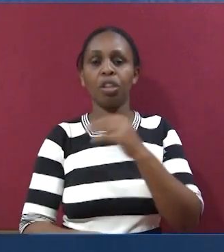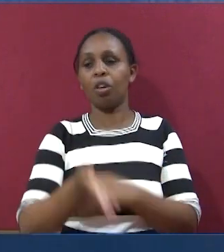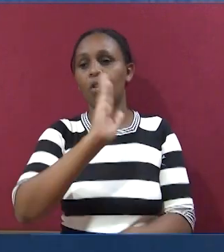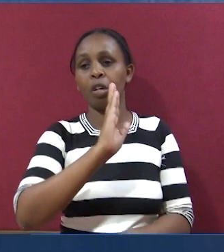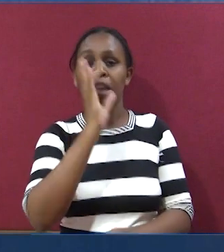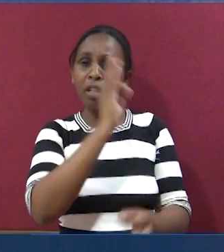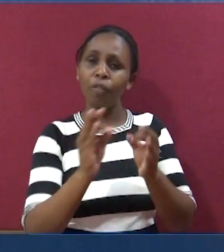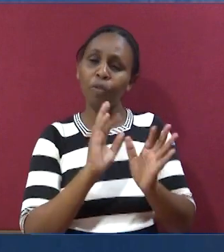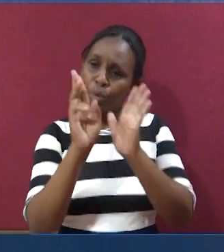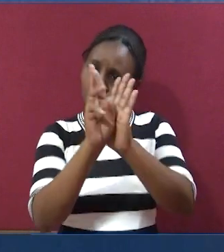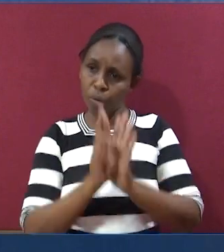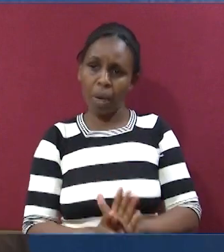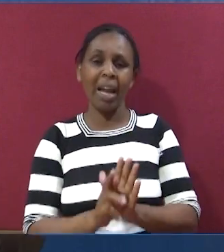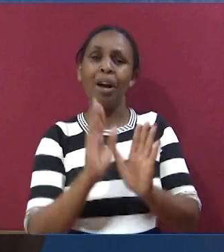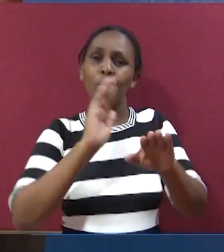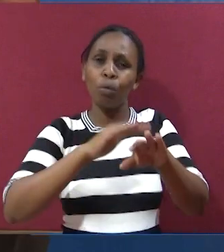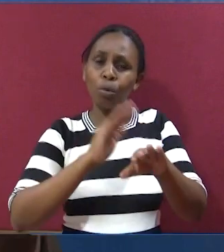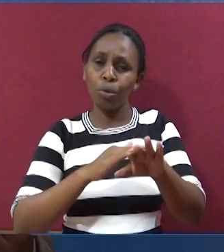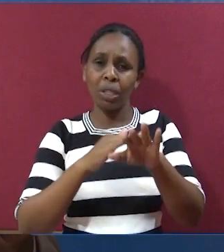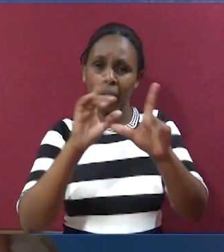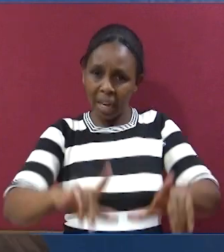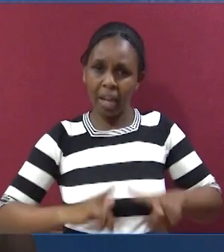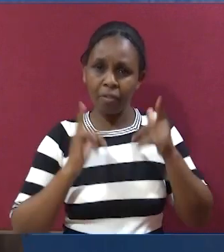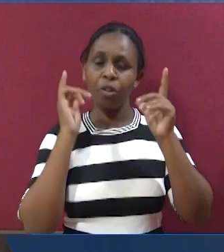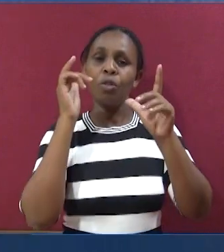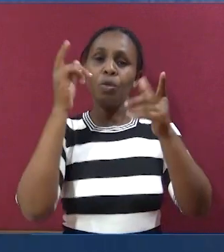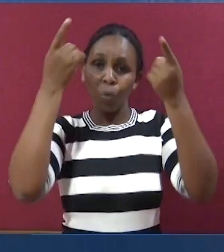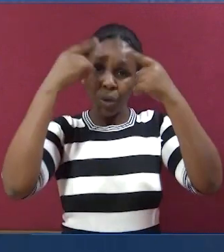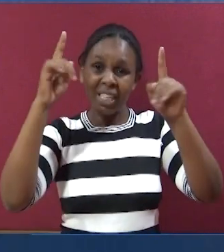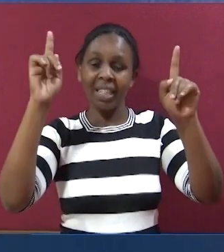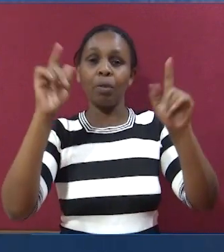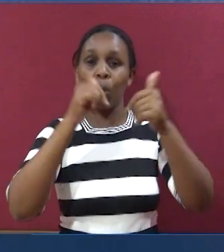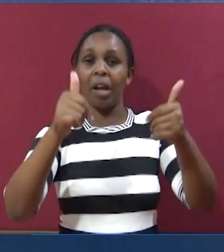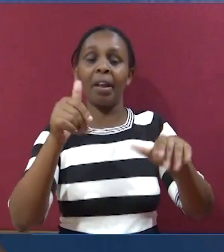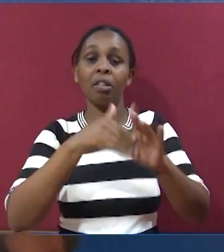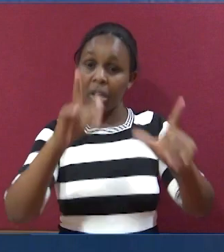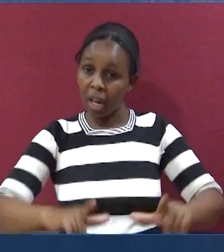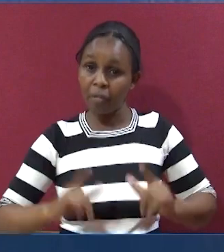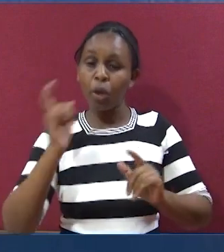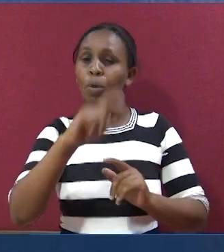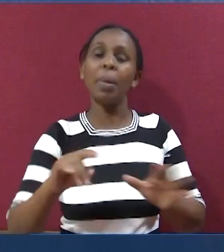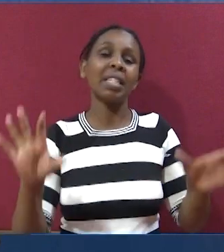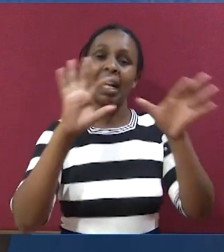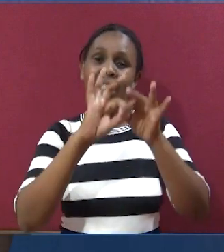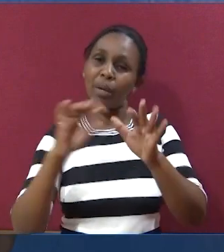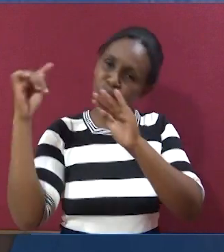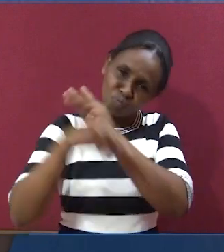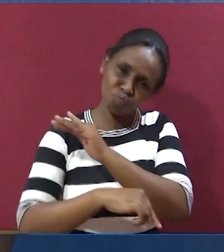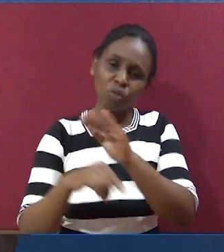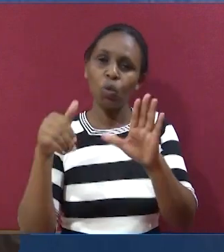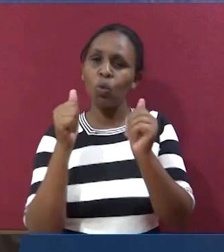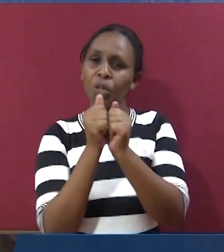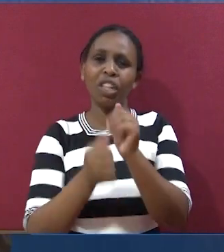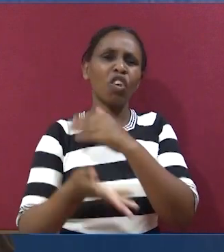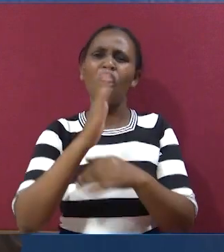with God. Kama tunaitaji, maisha mazuri ya ushindi, lazima tukumbali, kuungana